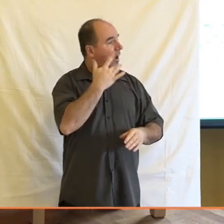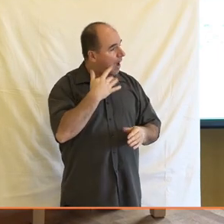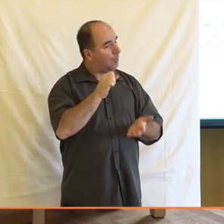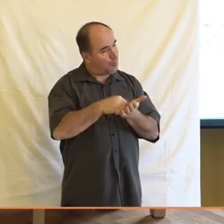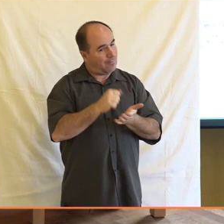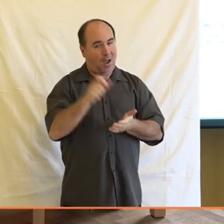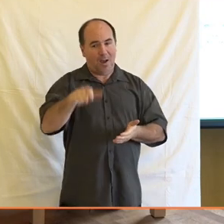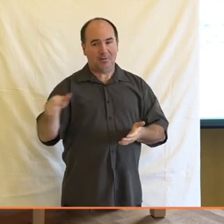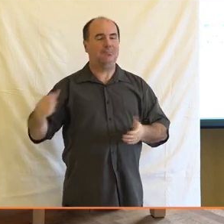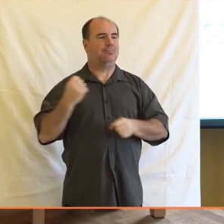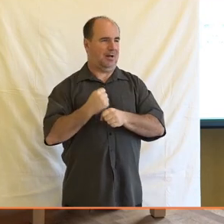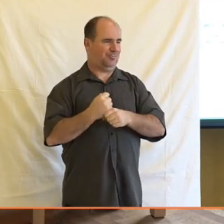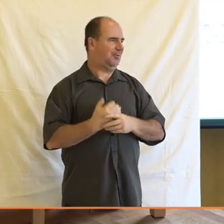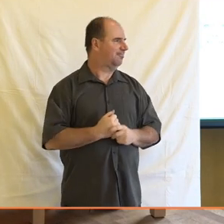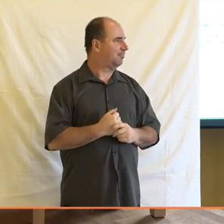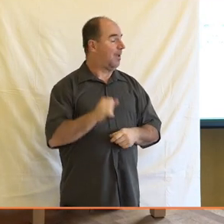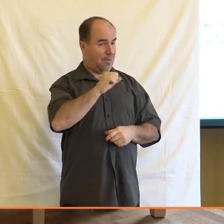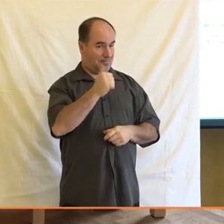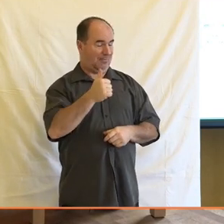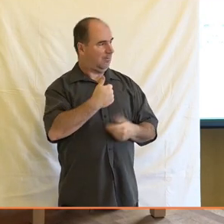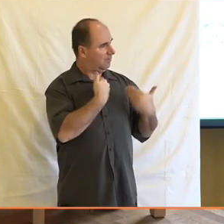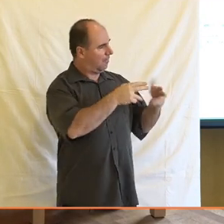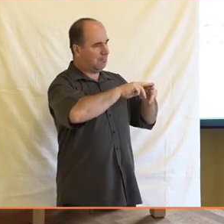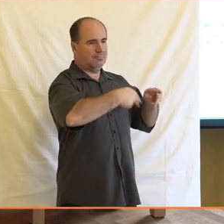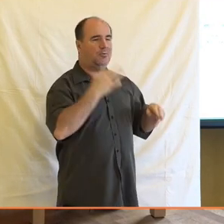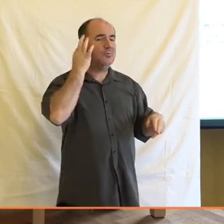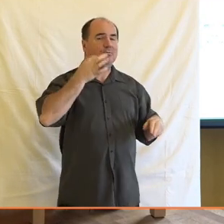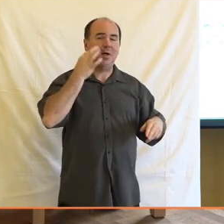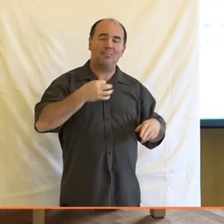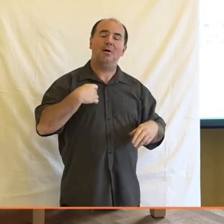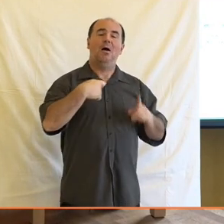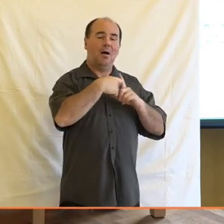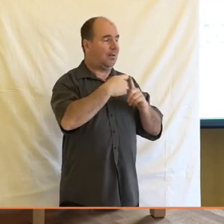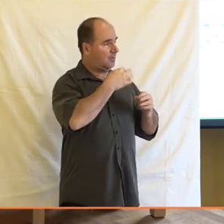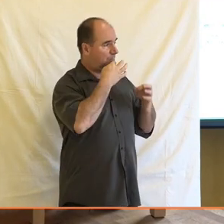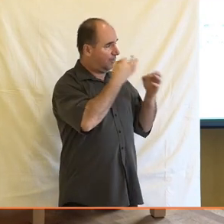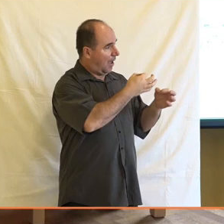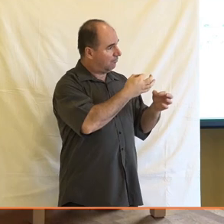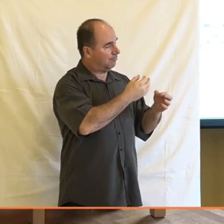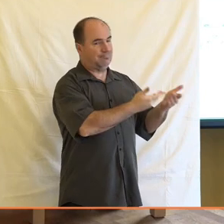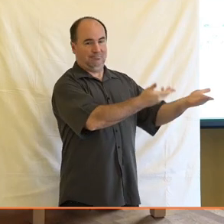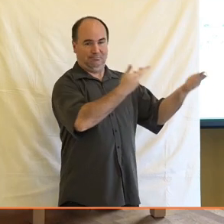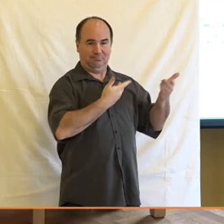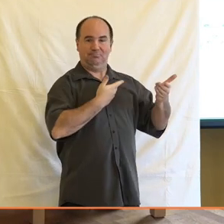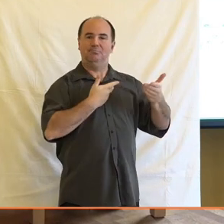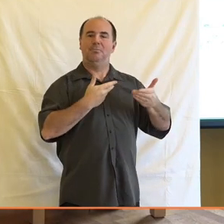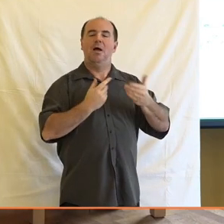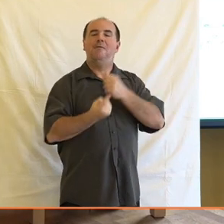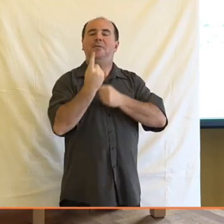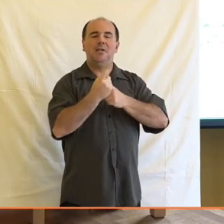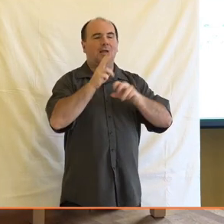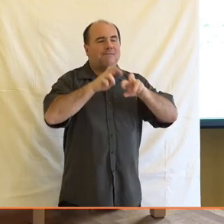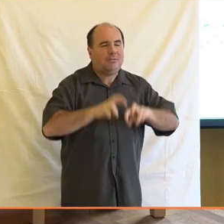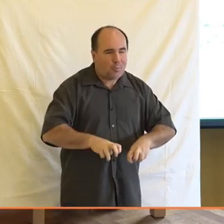Kateřinu, která představí výsledky výzkumu, my už jsme se na ně trošku dívali tady dneska ráno na tiskový konferenci,